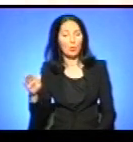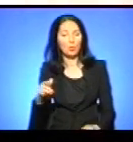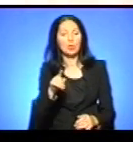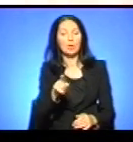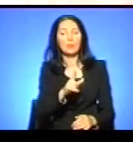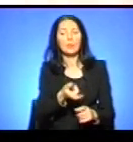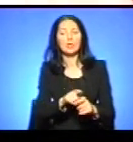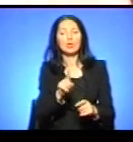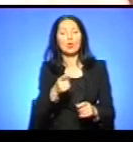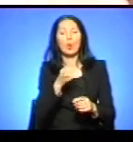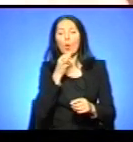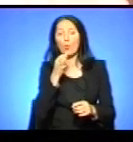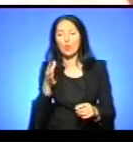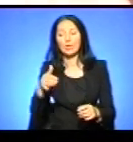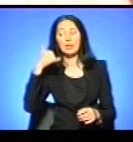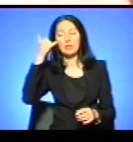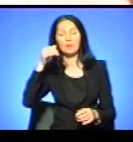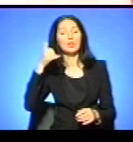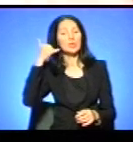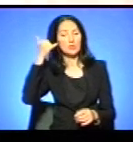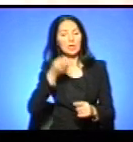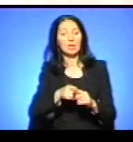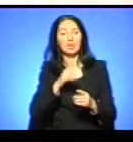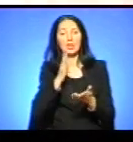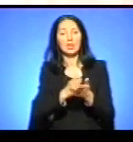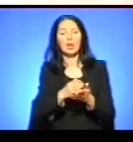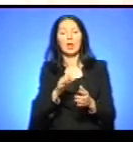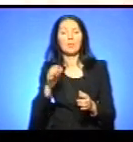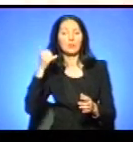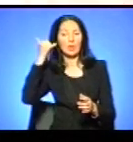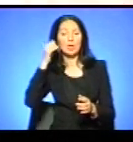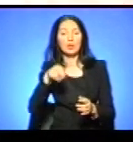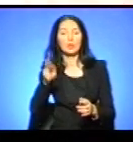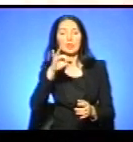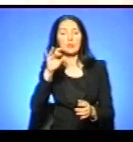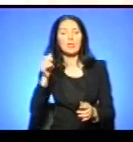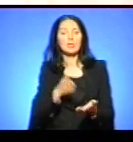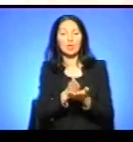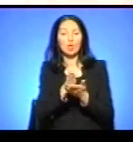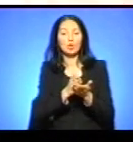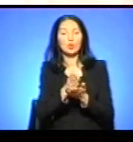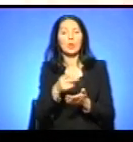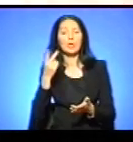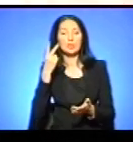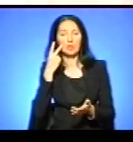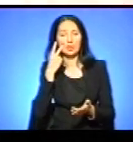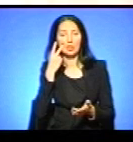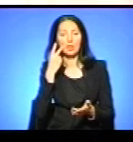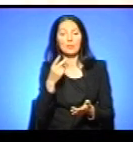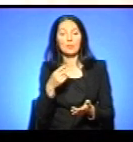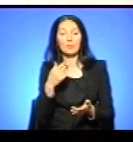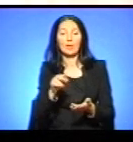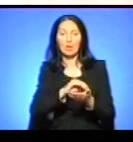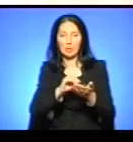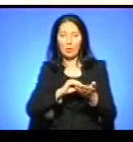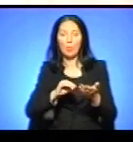що будь-які телефонні дзвінки, які здійснюються на лінію диспетчерської служби, вони ведуться в